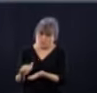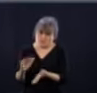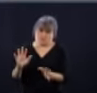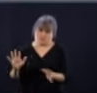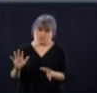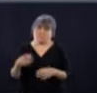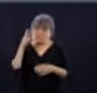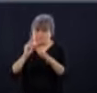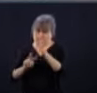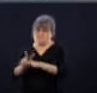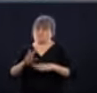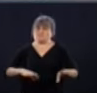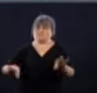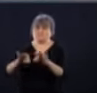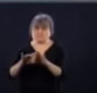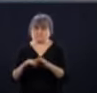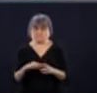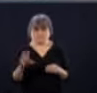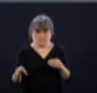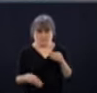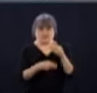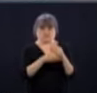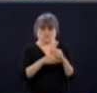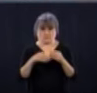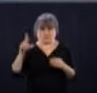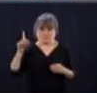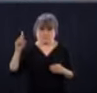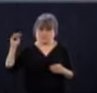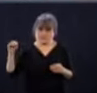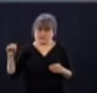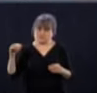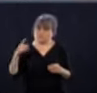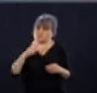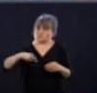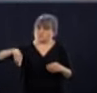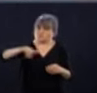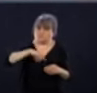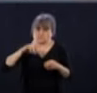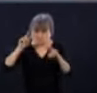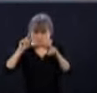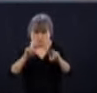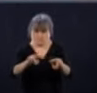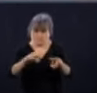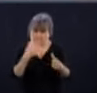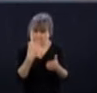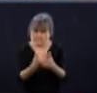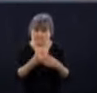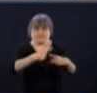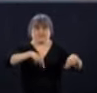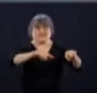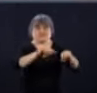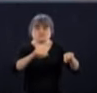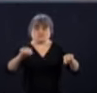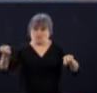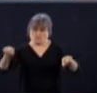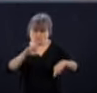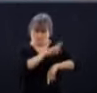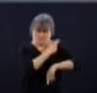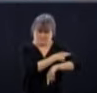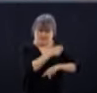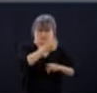prévoir. Mais je suis prêt qu'on va suivre ça de très près, au niveau de toutes ces régions, dans le secteur hospitalier, puis dans les